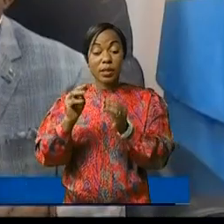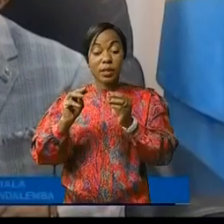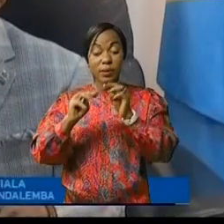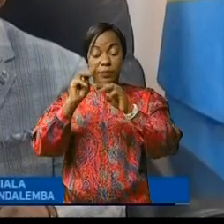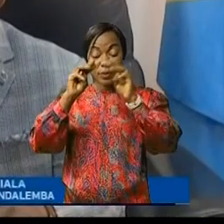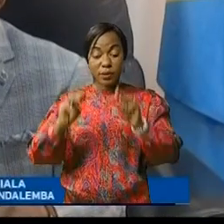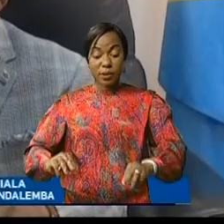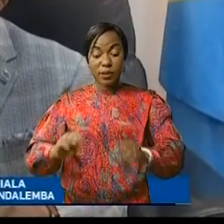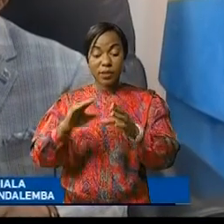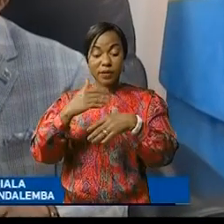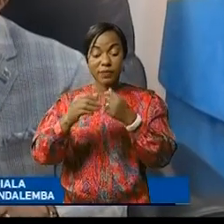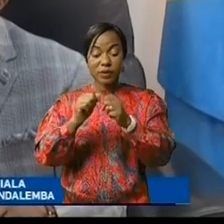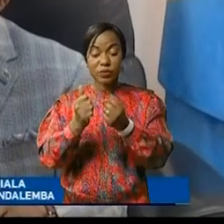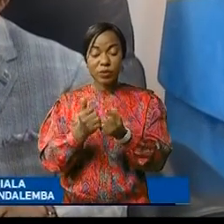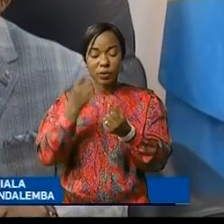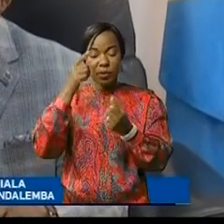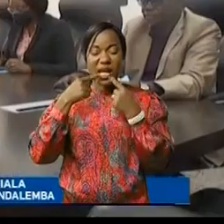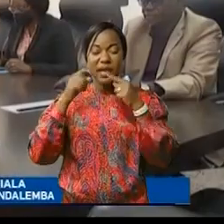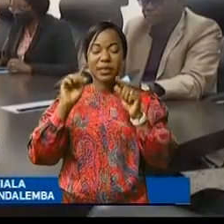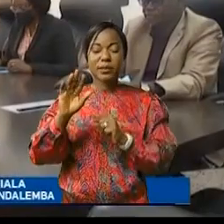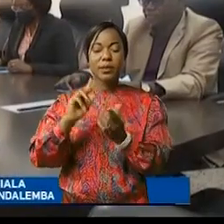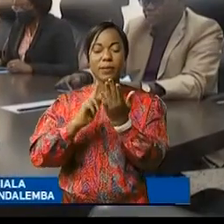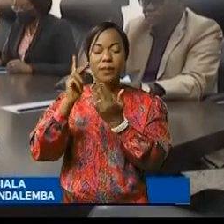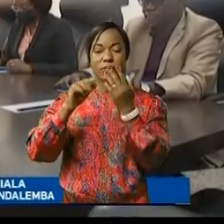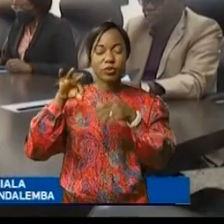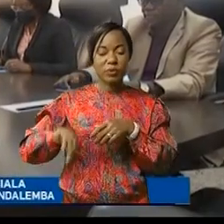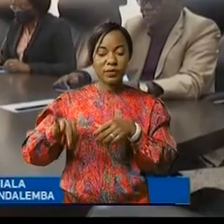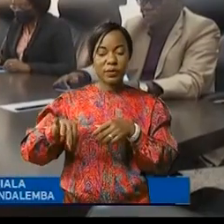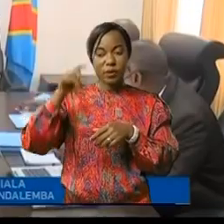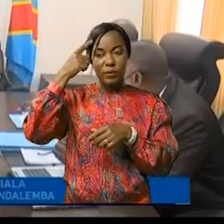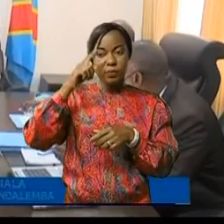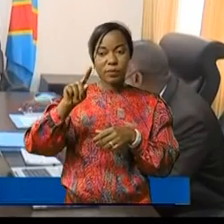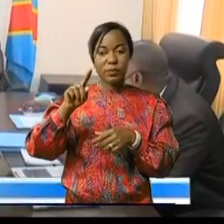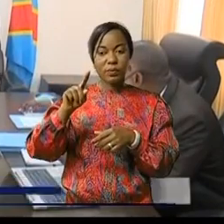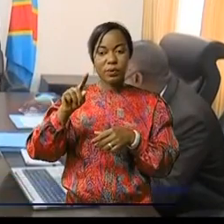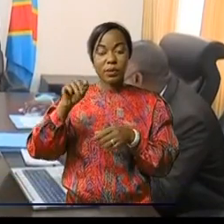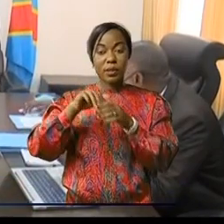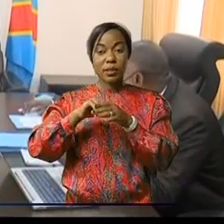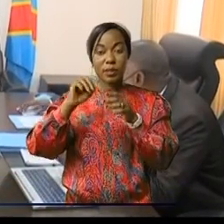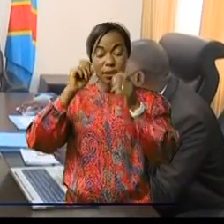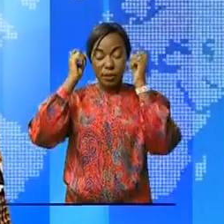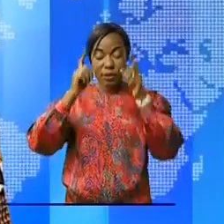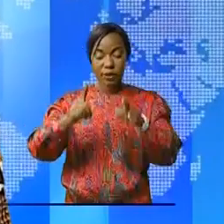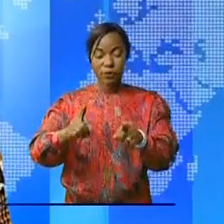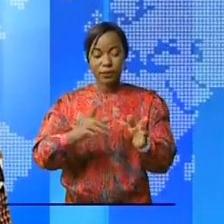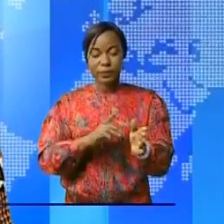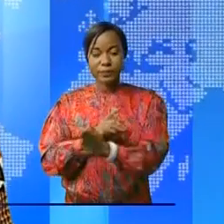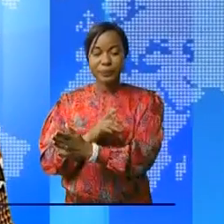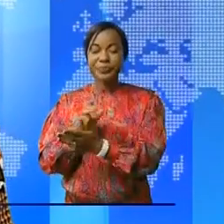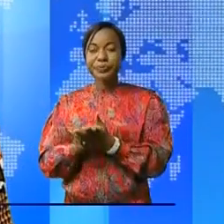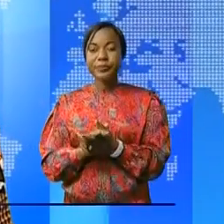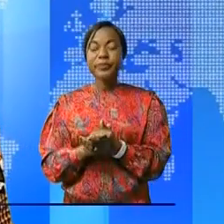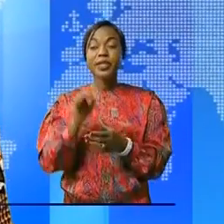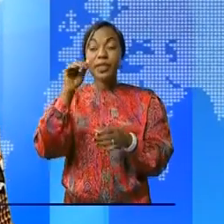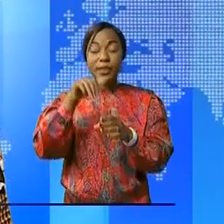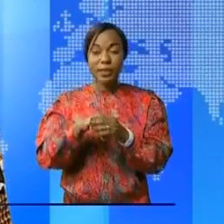sociales est requise pour la réussite de ce projet bénéfique pour ceux qui sont en marge de l'éducation formelle. Dans le